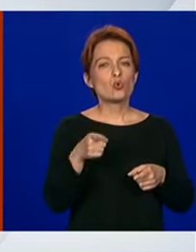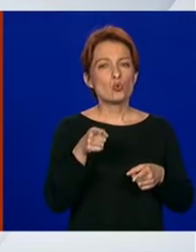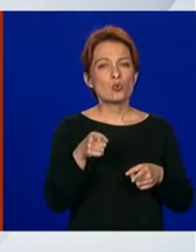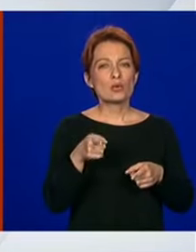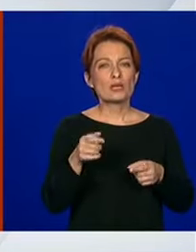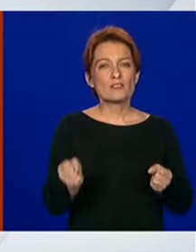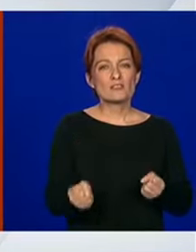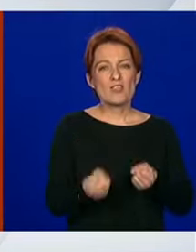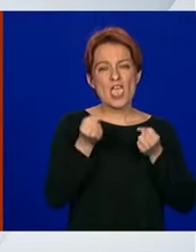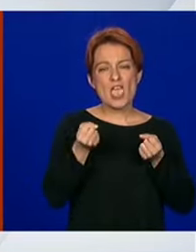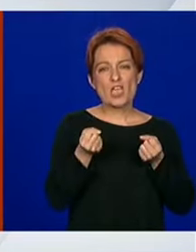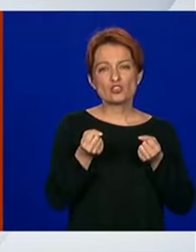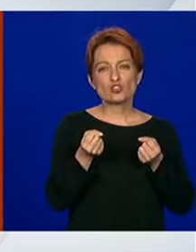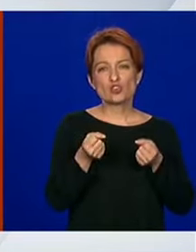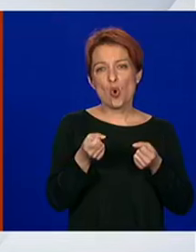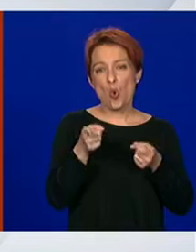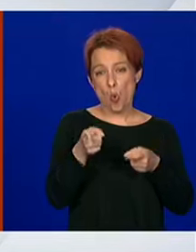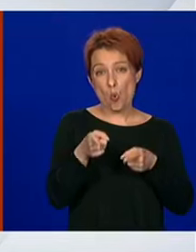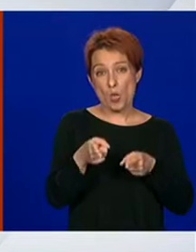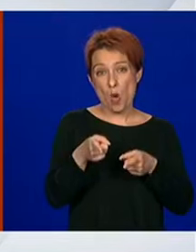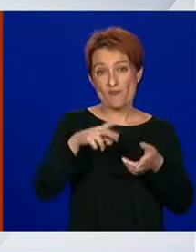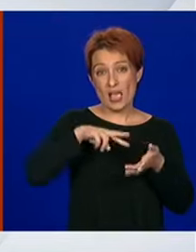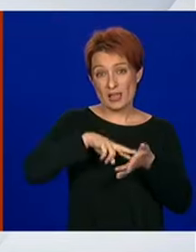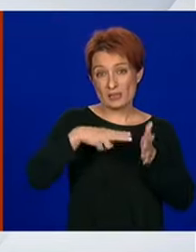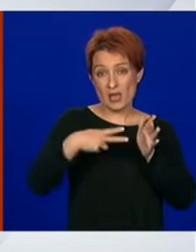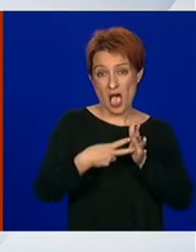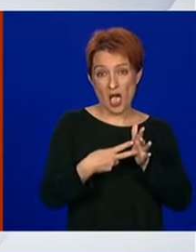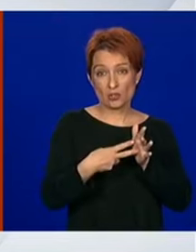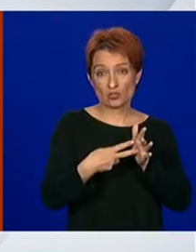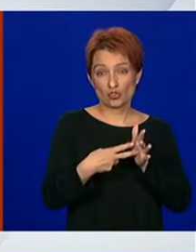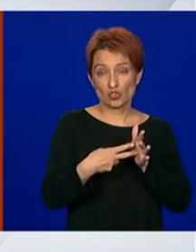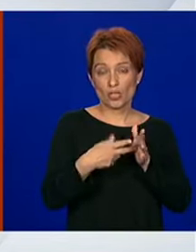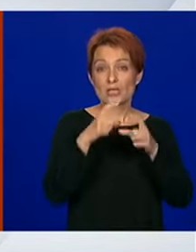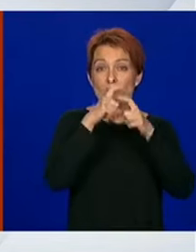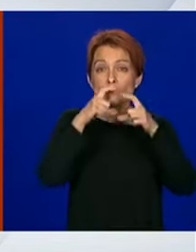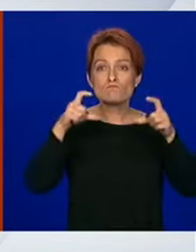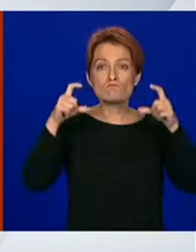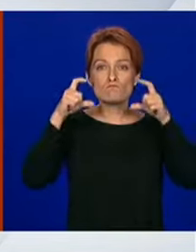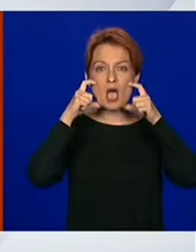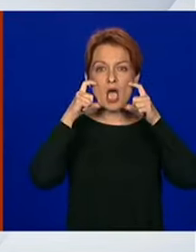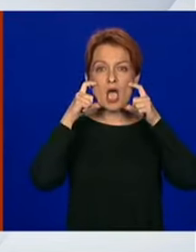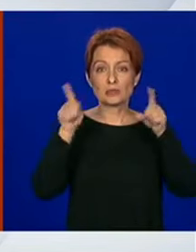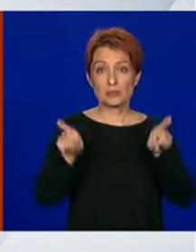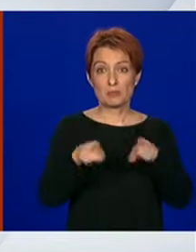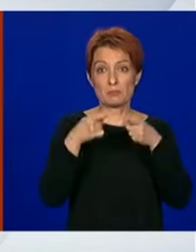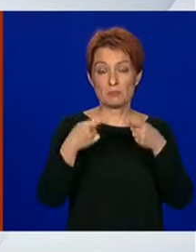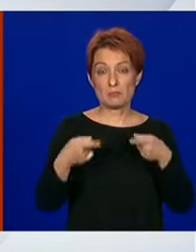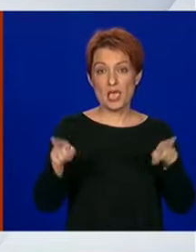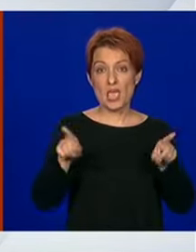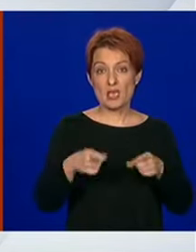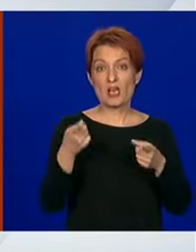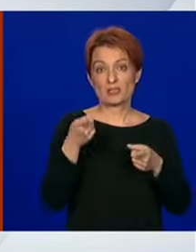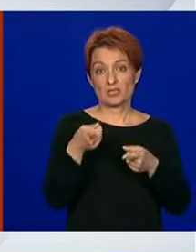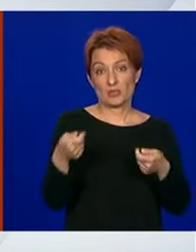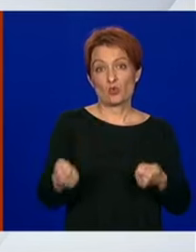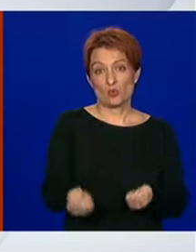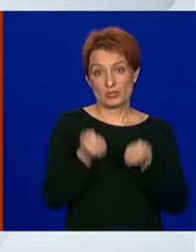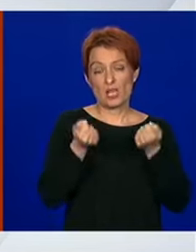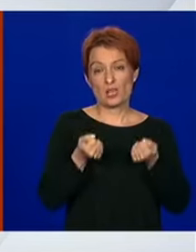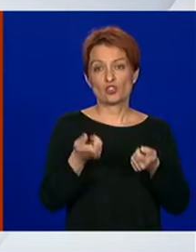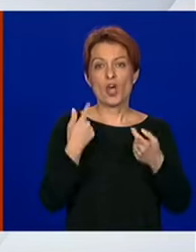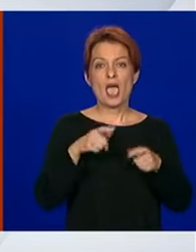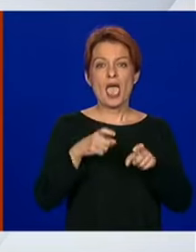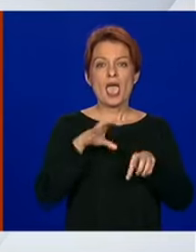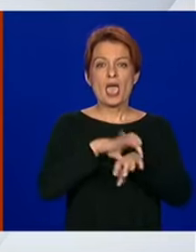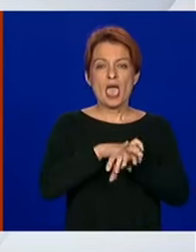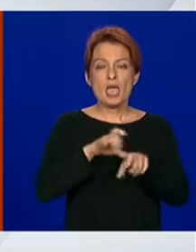održavati takav jedan sat s maskama na licu s obzirom na opis posla, a epidemiolozi su im